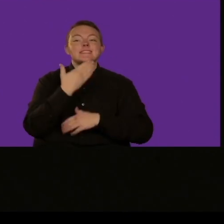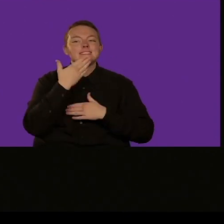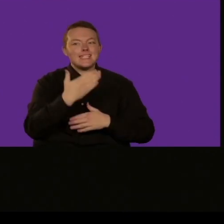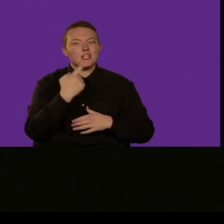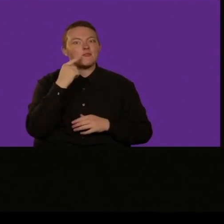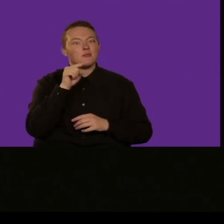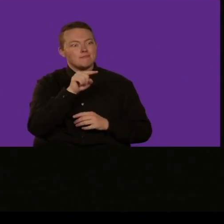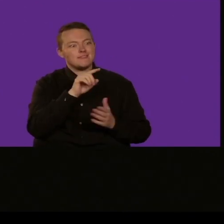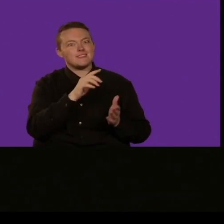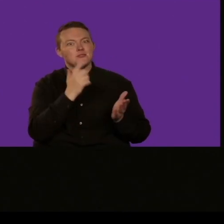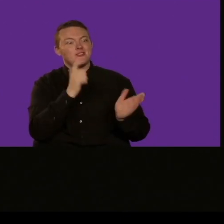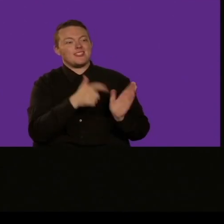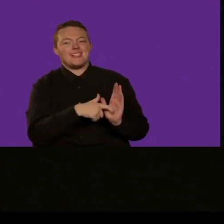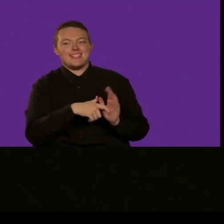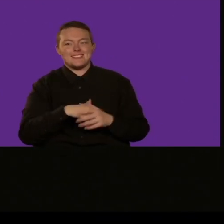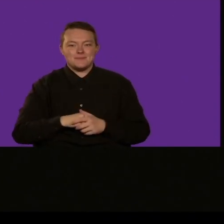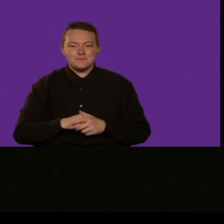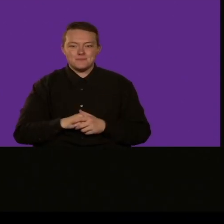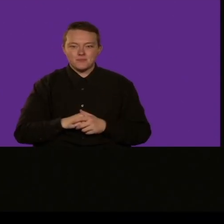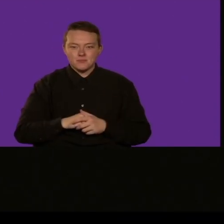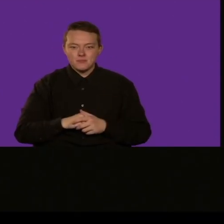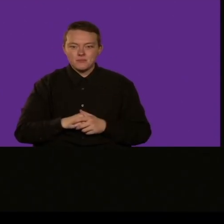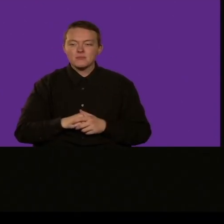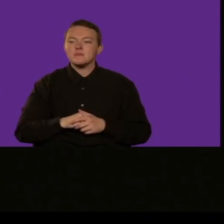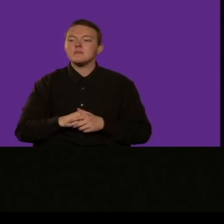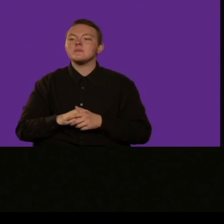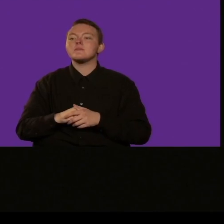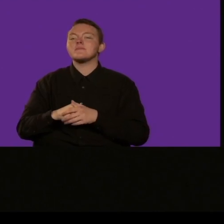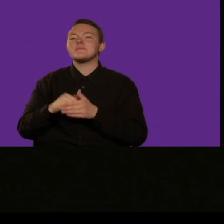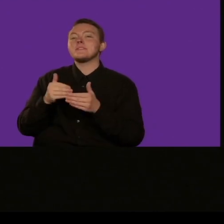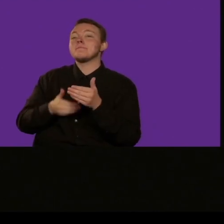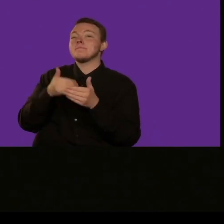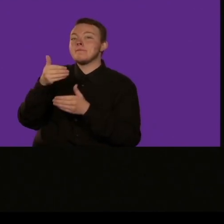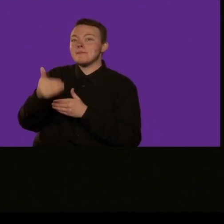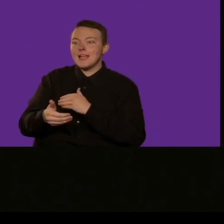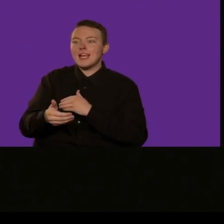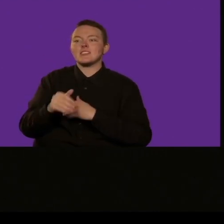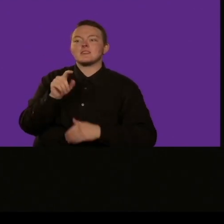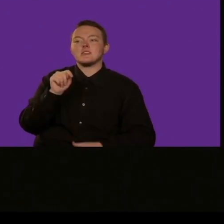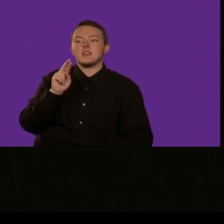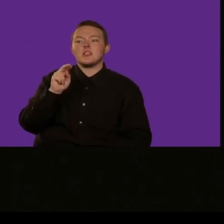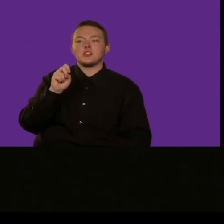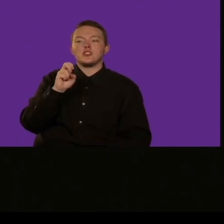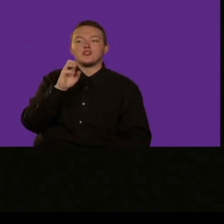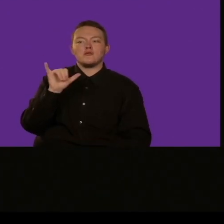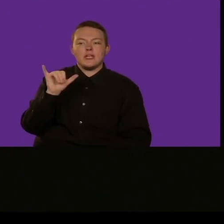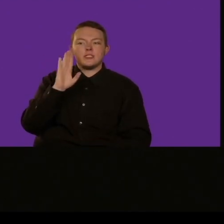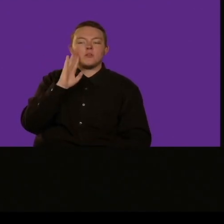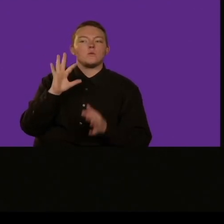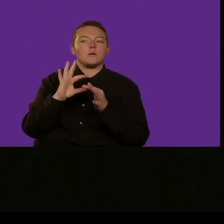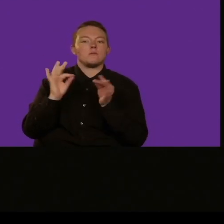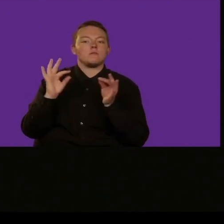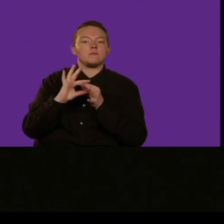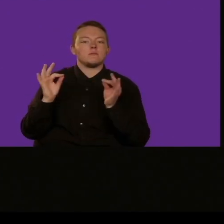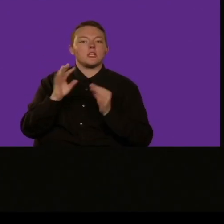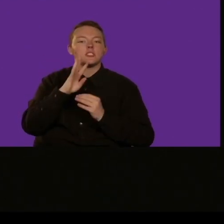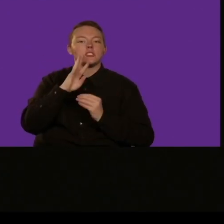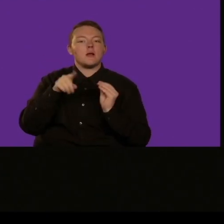Scratch e anche da altri gerenti che hanno liderato gruppi team